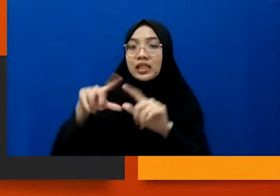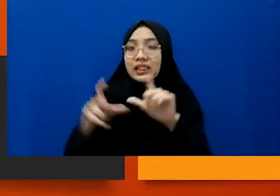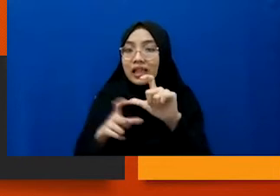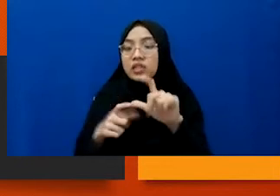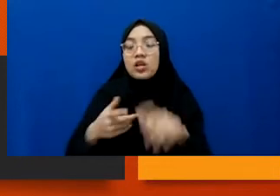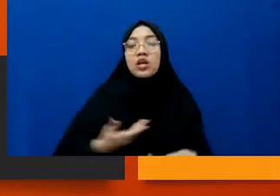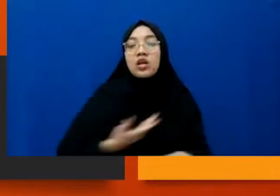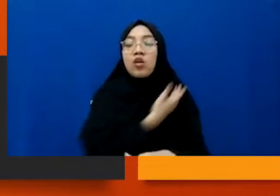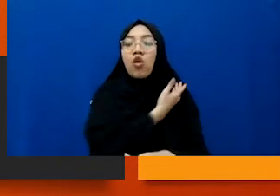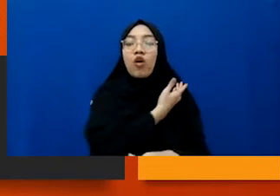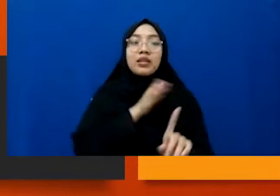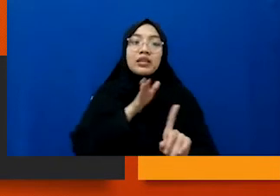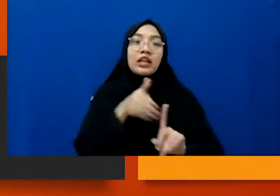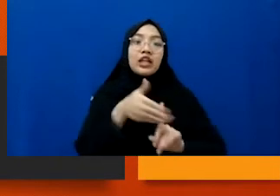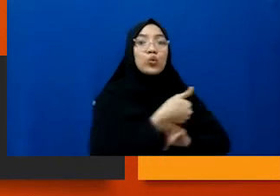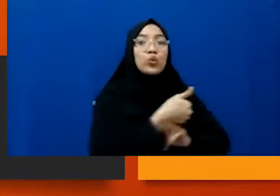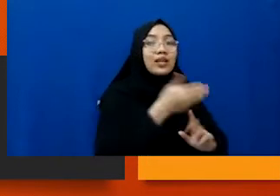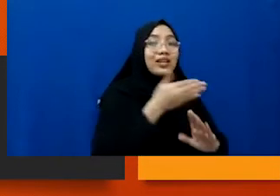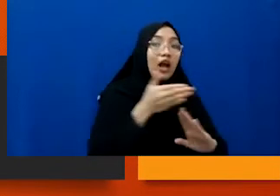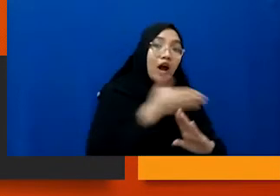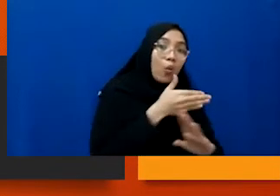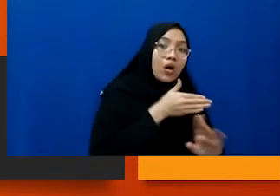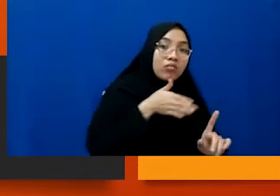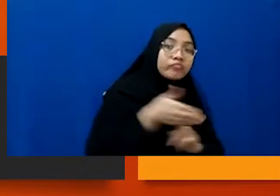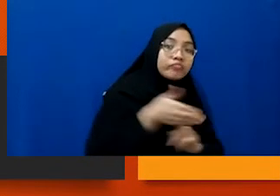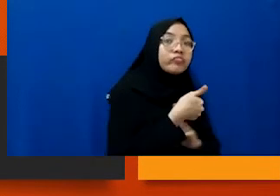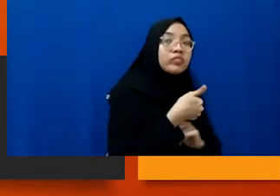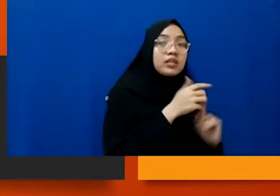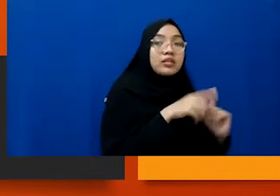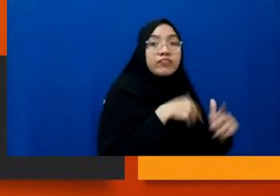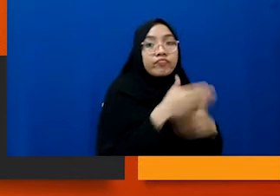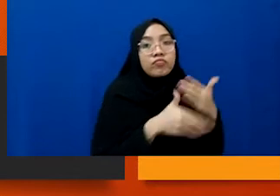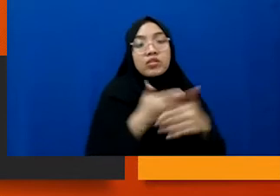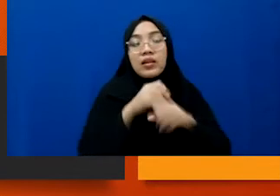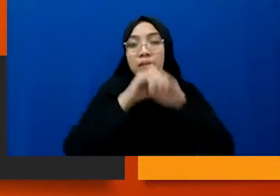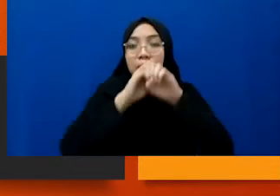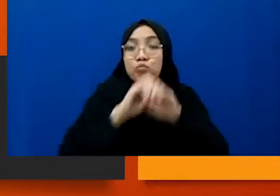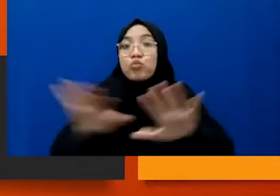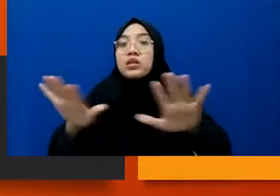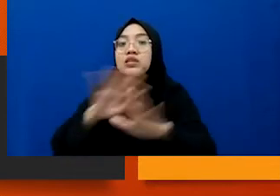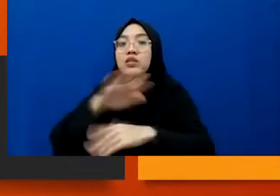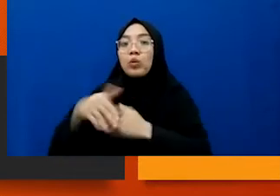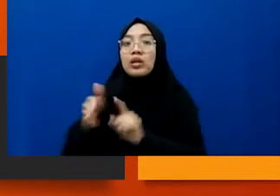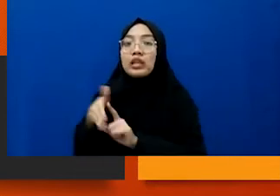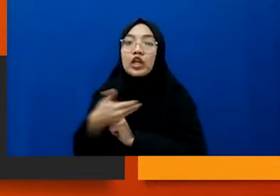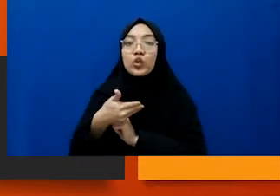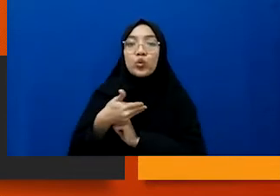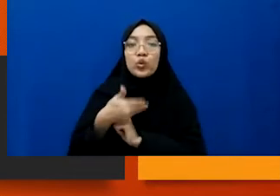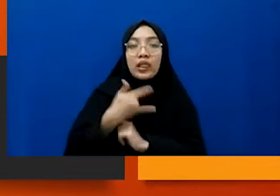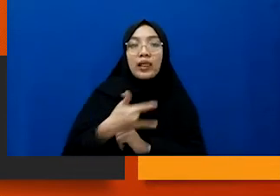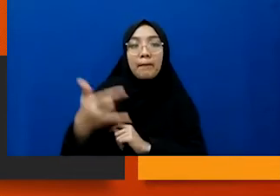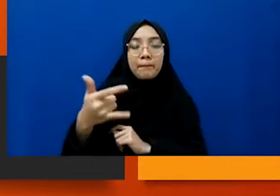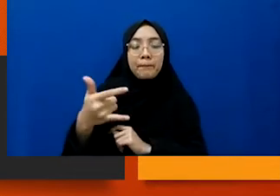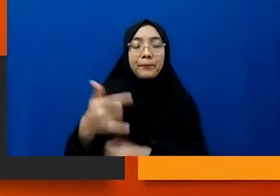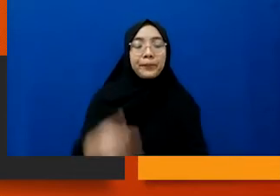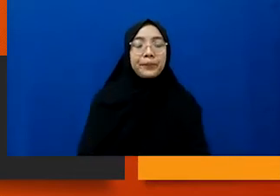terlindungi dari awal sampai liputan ini dipublish dipublish jadi